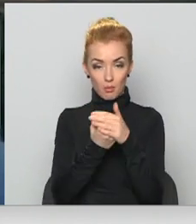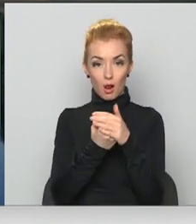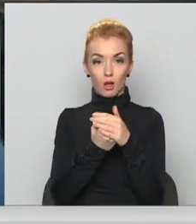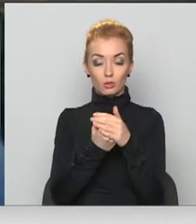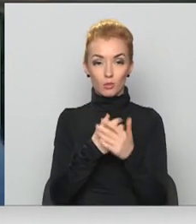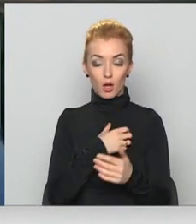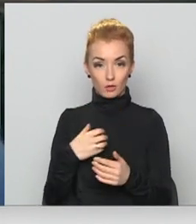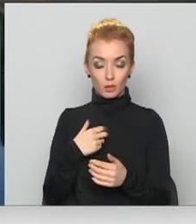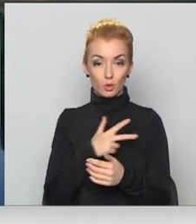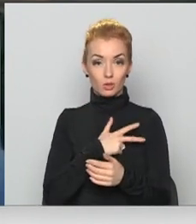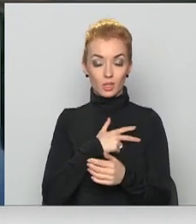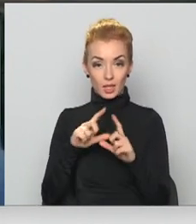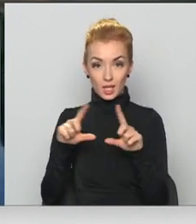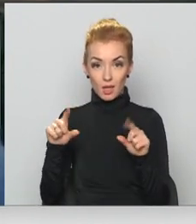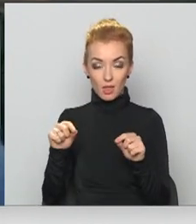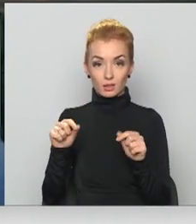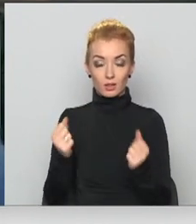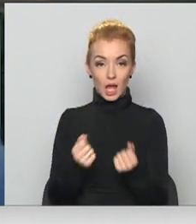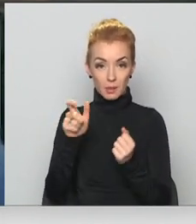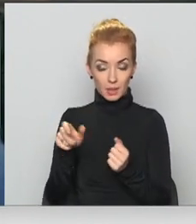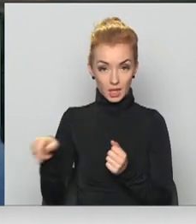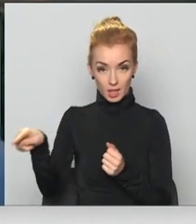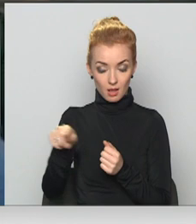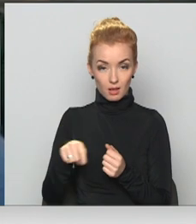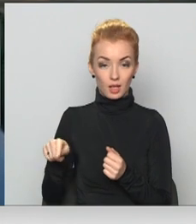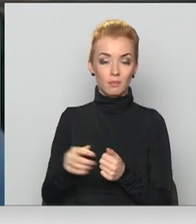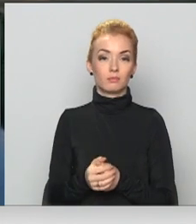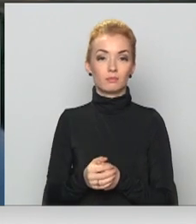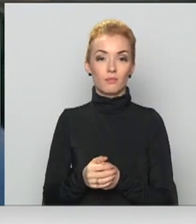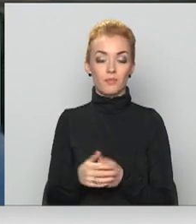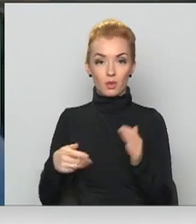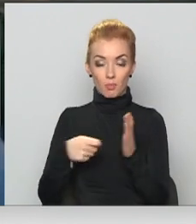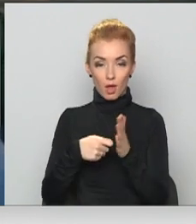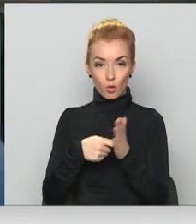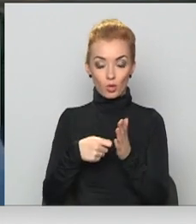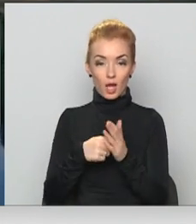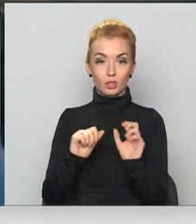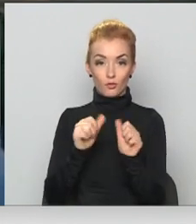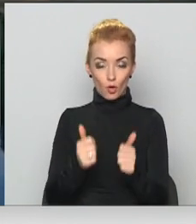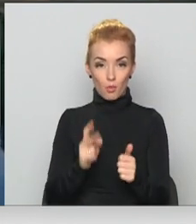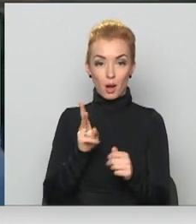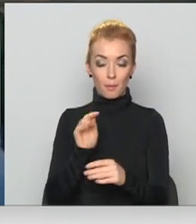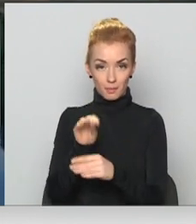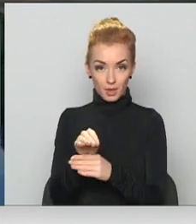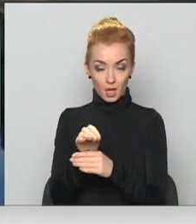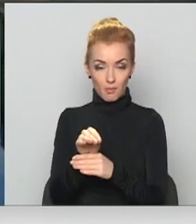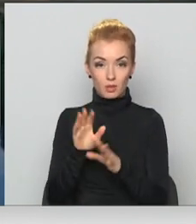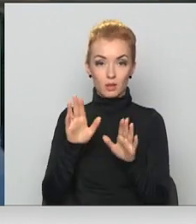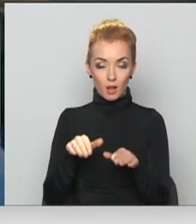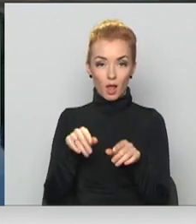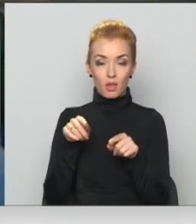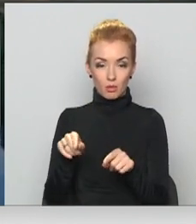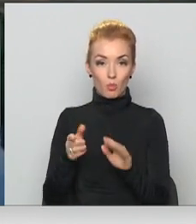sociālajos dienestos strādājošiem sociālajiem darbiniekiem. Mērķa dotācijas formā, kā piemaksu, lai tā